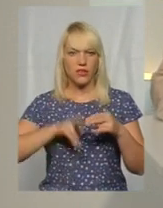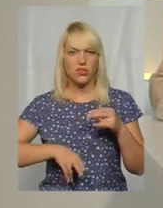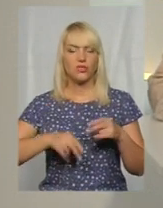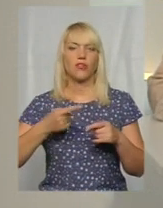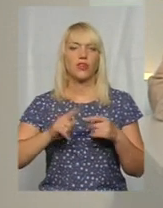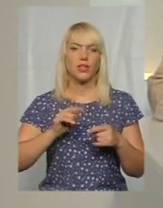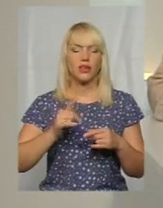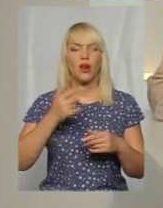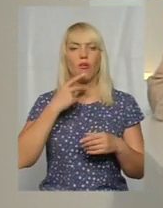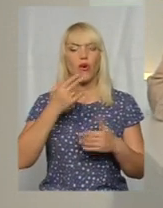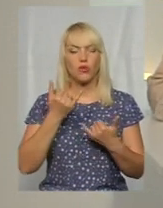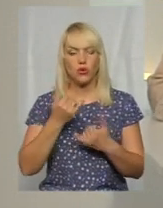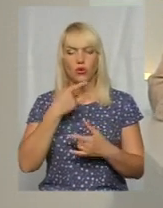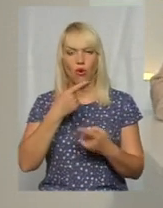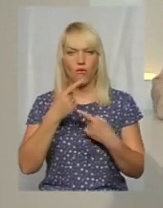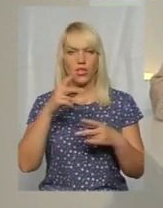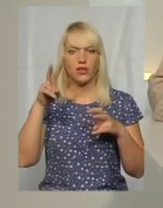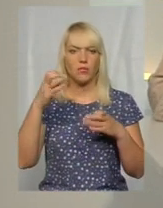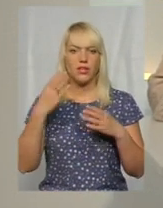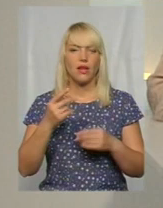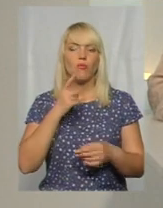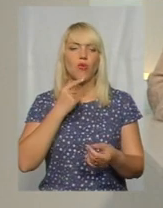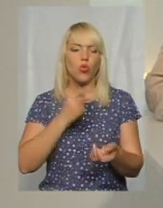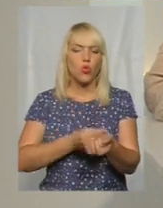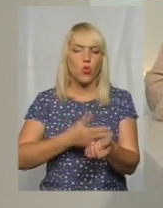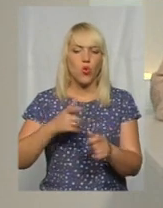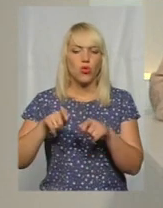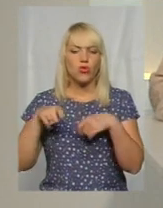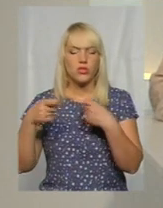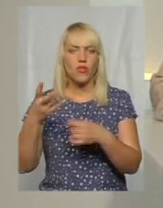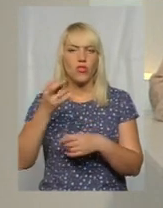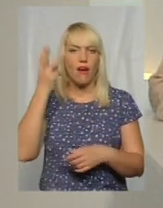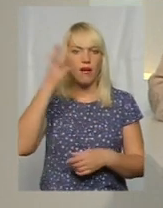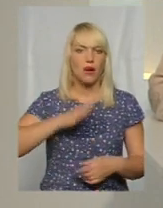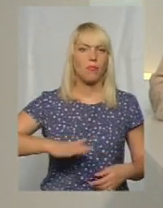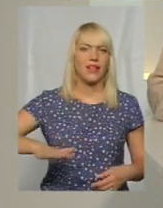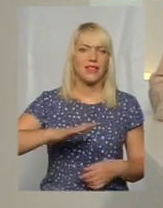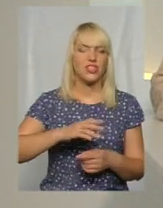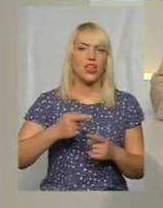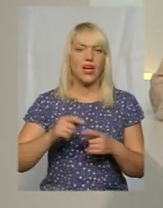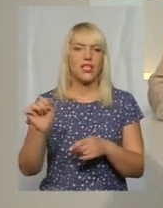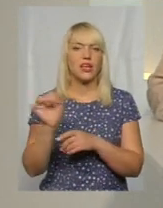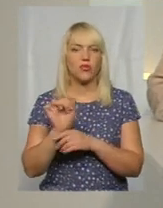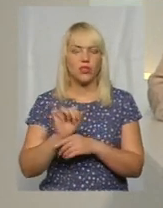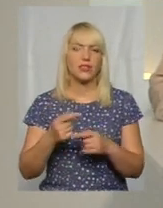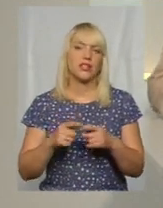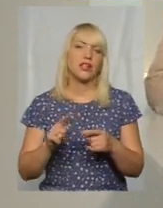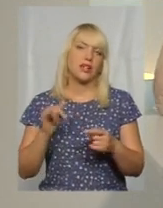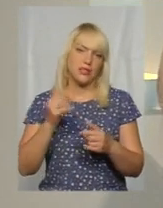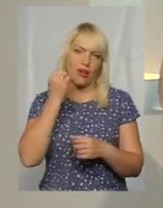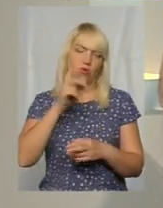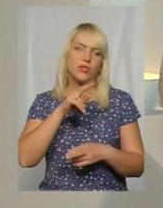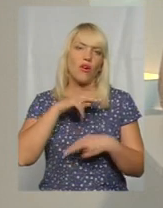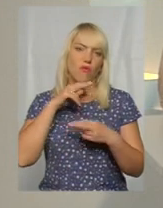Шановні глядачі, ми говорили сьогодні у темі дня про донорство на Хмельниччині і доноромобіль «Єдиний в Україні». Всім дякую за увагу.